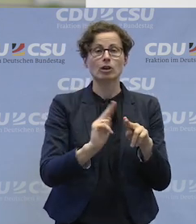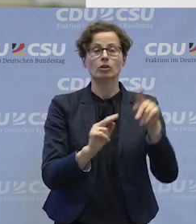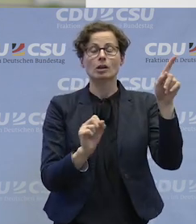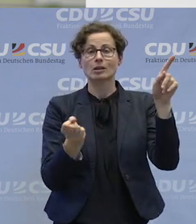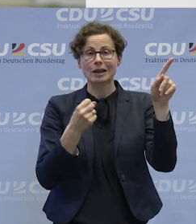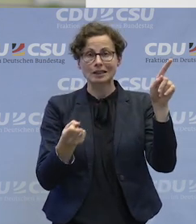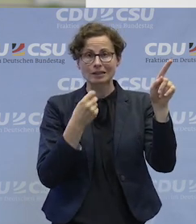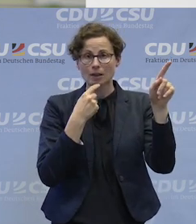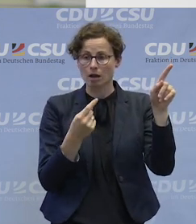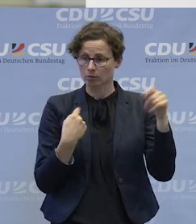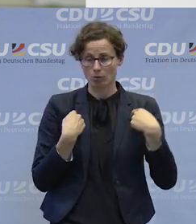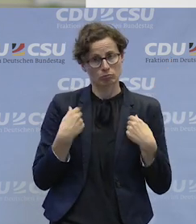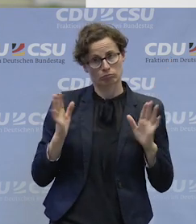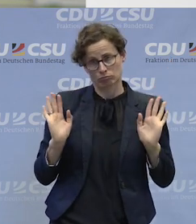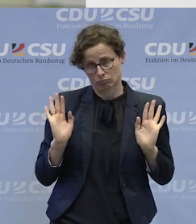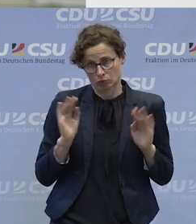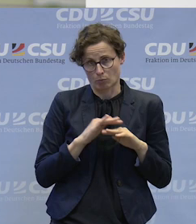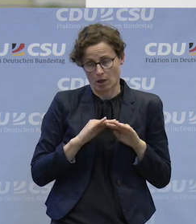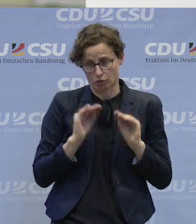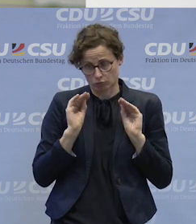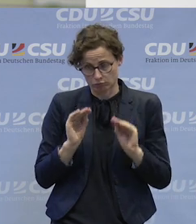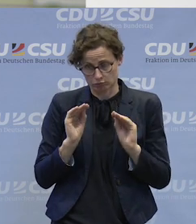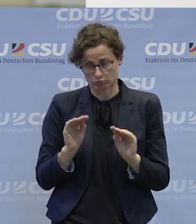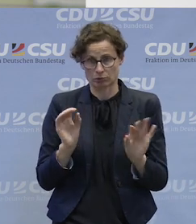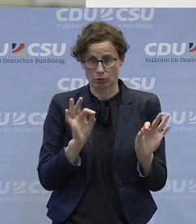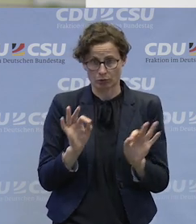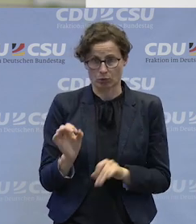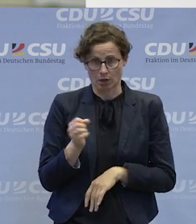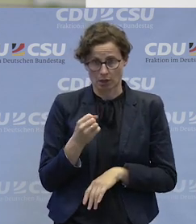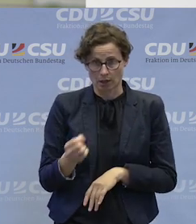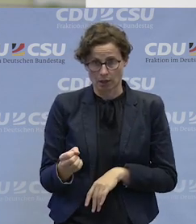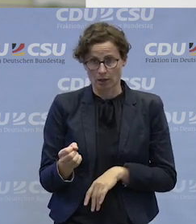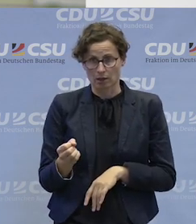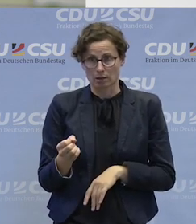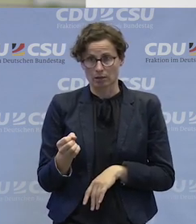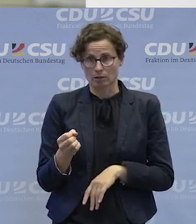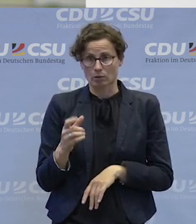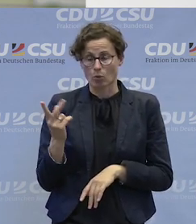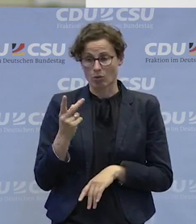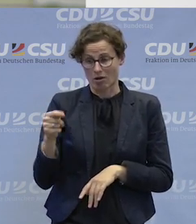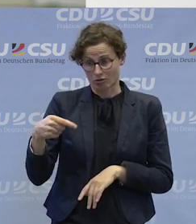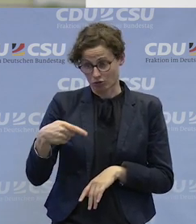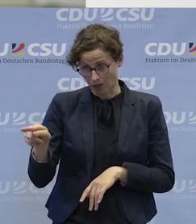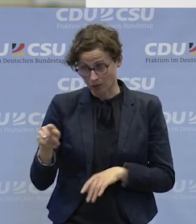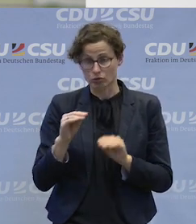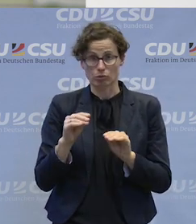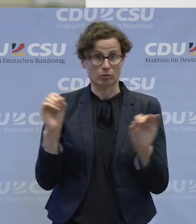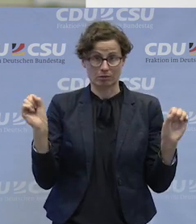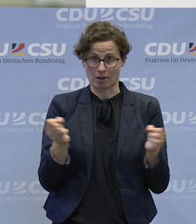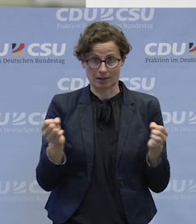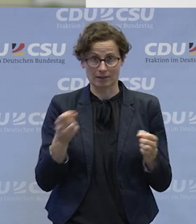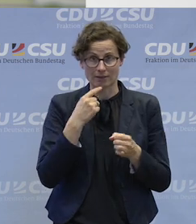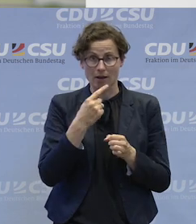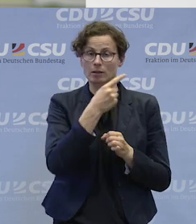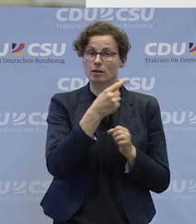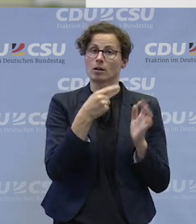sagen, wir können keine Schulungen durchführen oder wir können sie nicht zu Schulungen schicken, weil